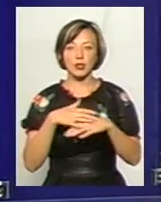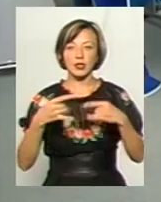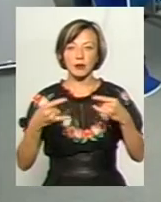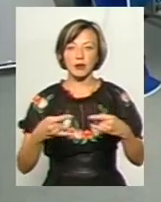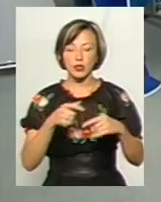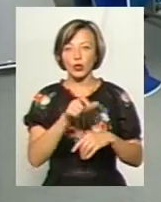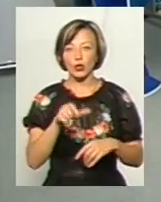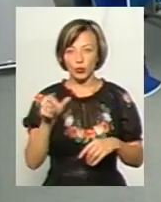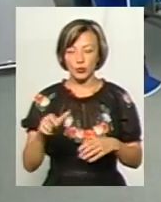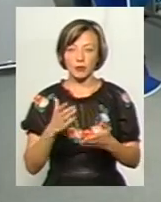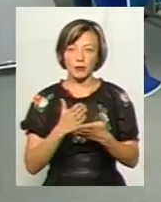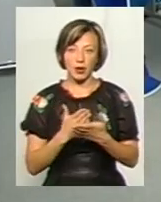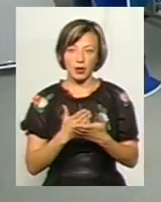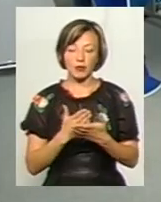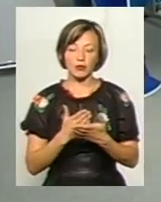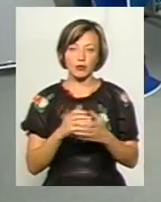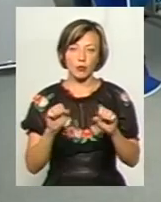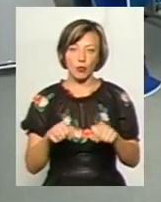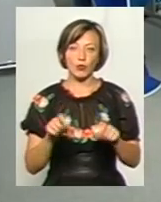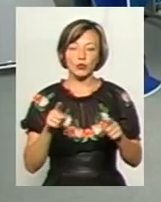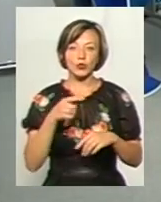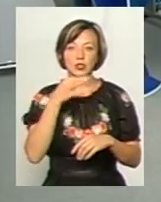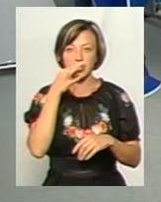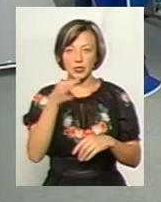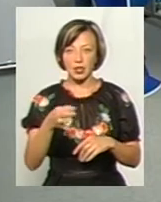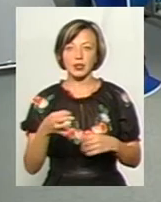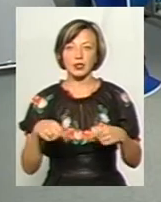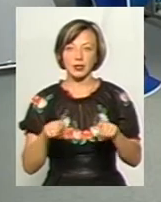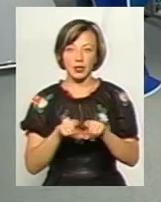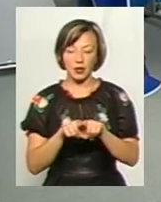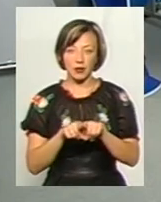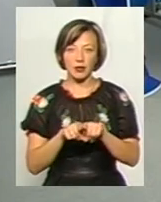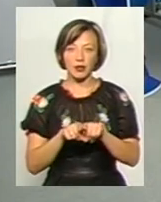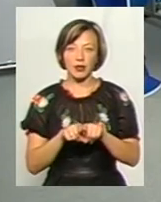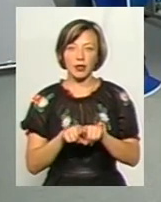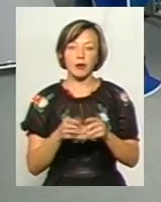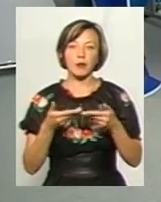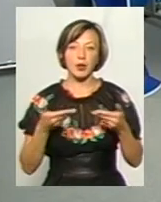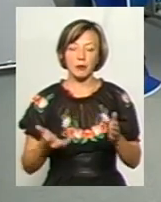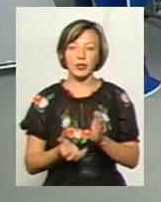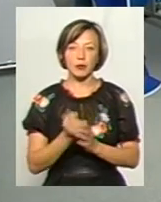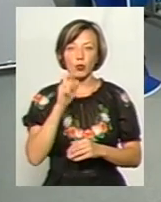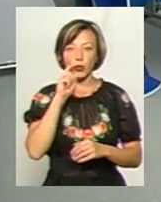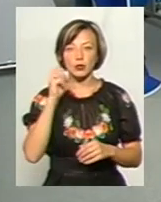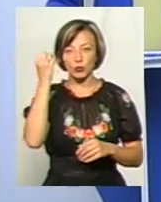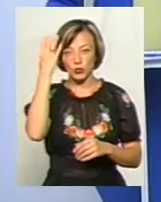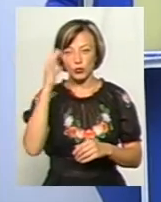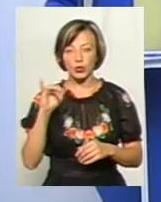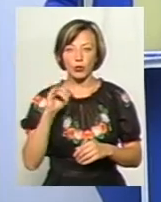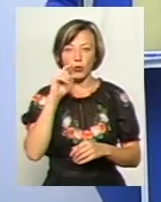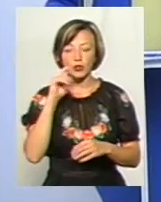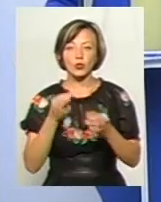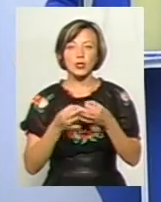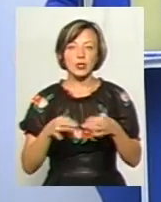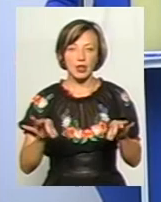достойні, мають слово, мають що сказати, і таким чином, в принципі, ми підтримуємо українську культуру і українську